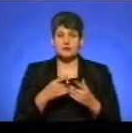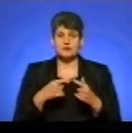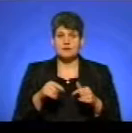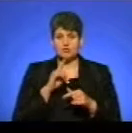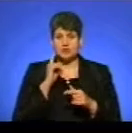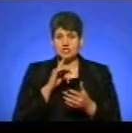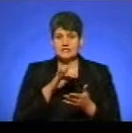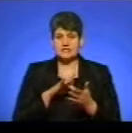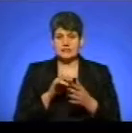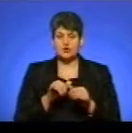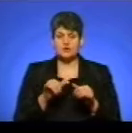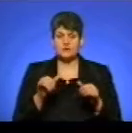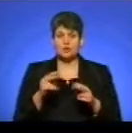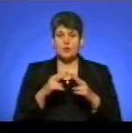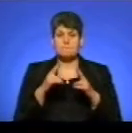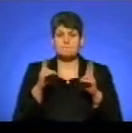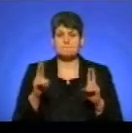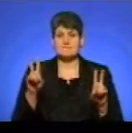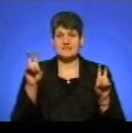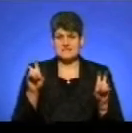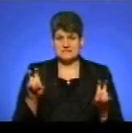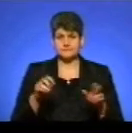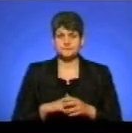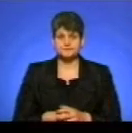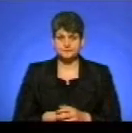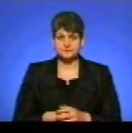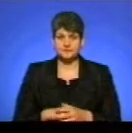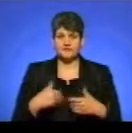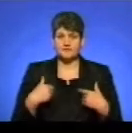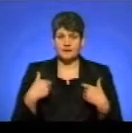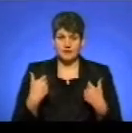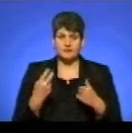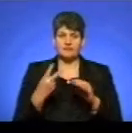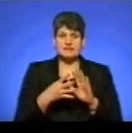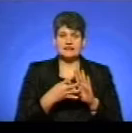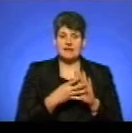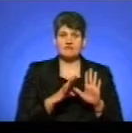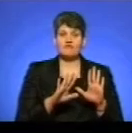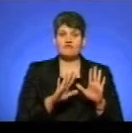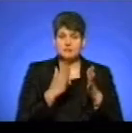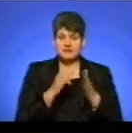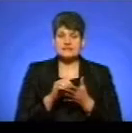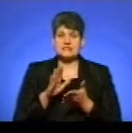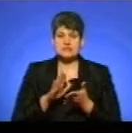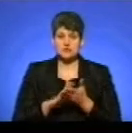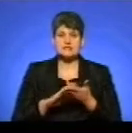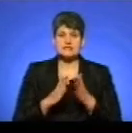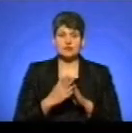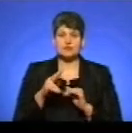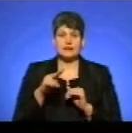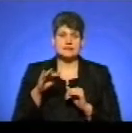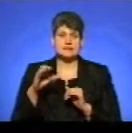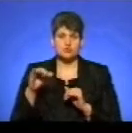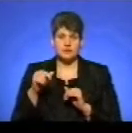«Молодіжний центр розвитку міст». Вітаю вас! Доброго вечора! Отже, ця цифра – 29 випадків, зареєстрований станом на листопад